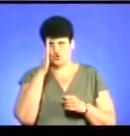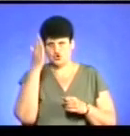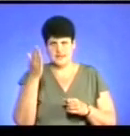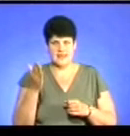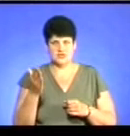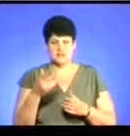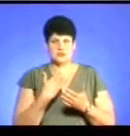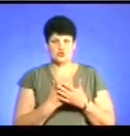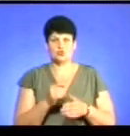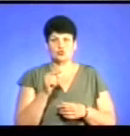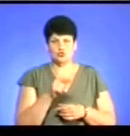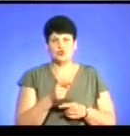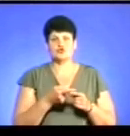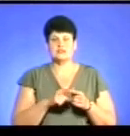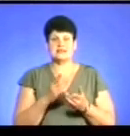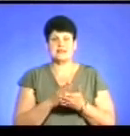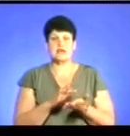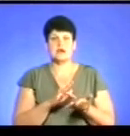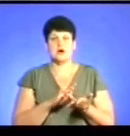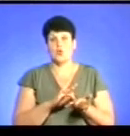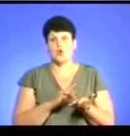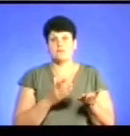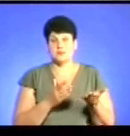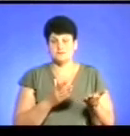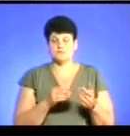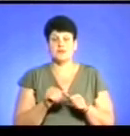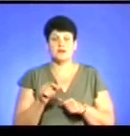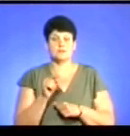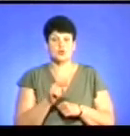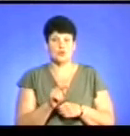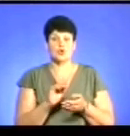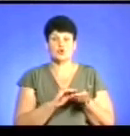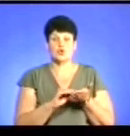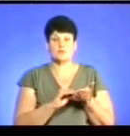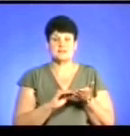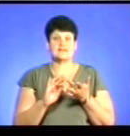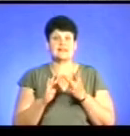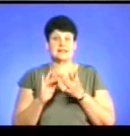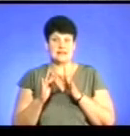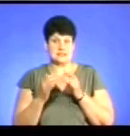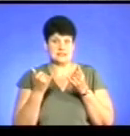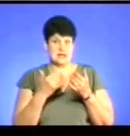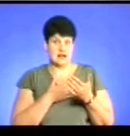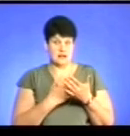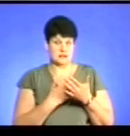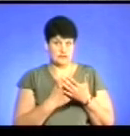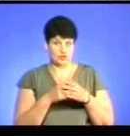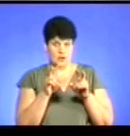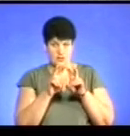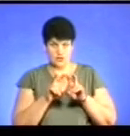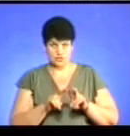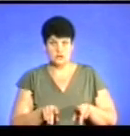за ознакою того, що це є роми. Крім того, дописи в соціальних мережах, які ми зараз активно аналізуємо,